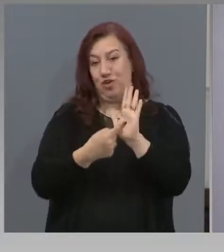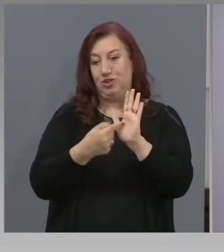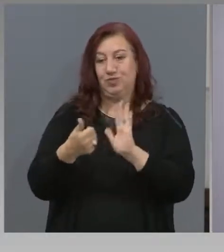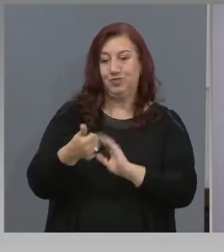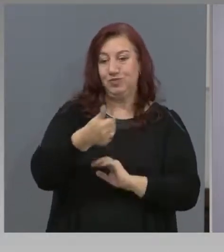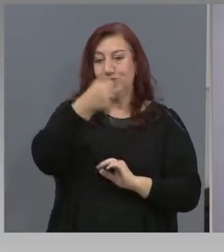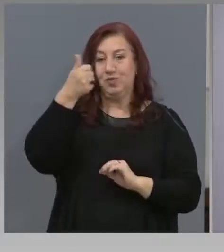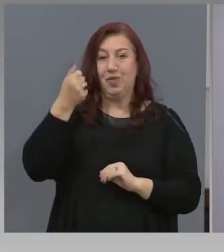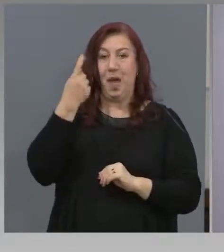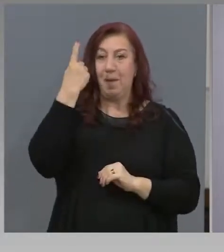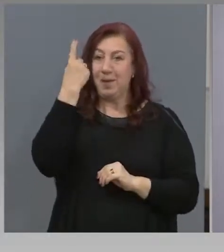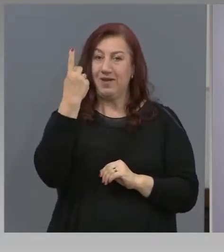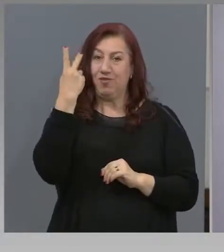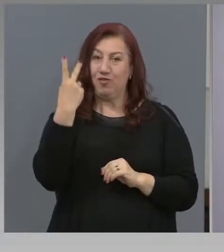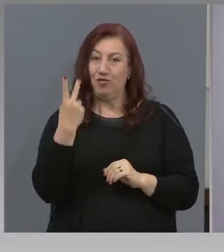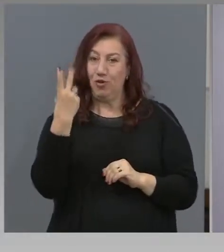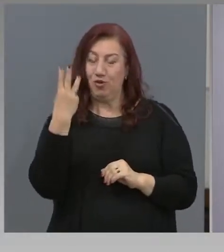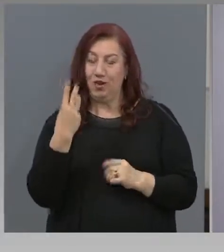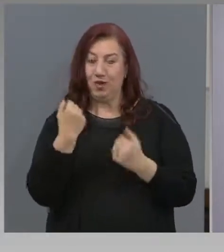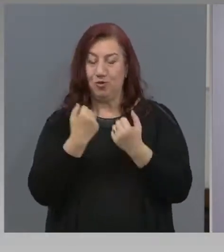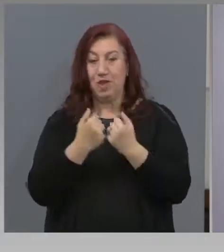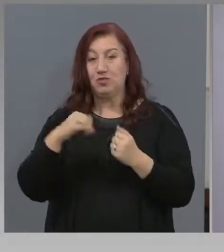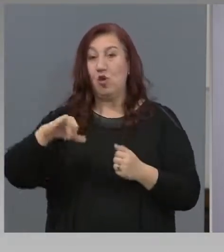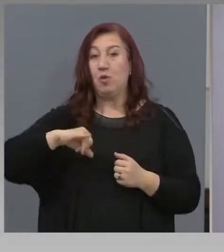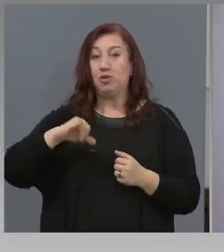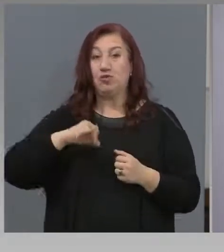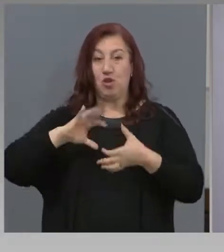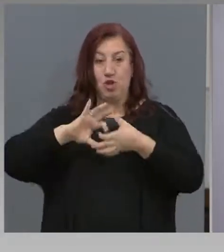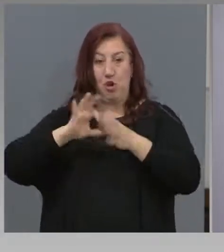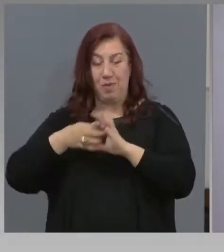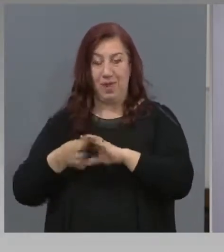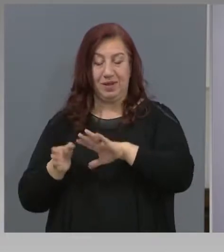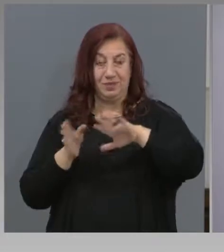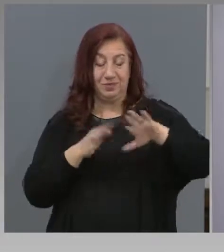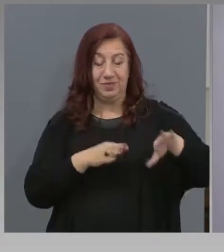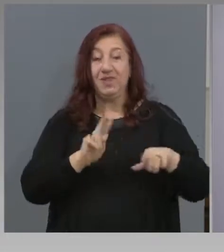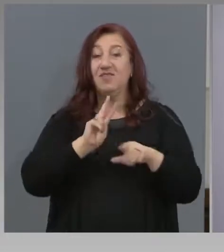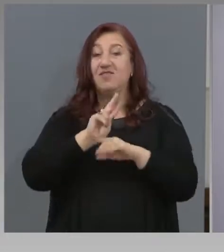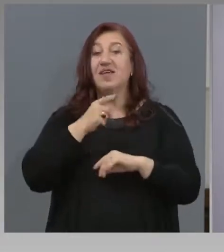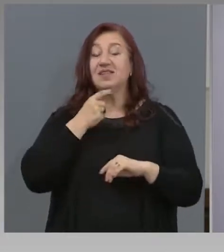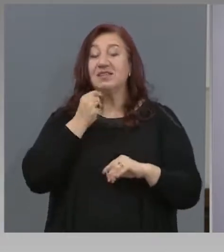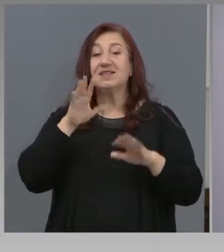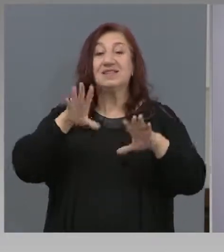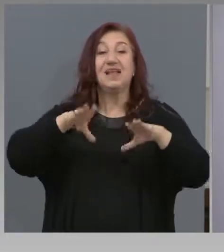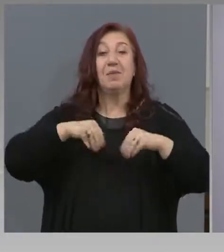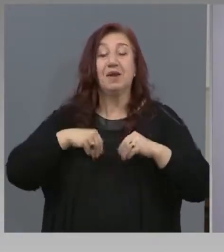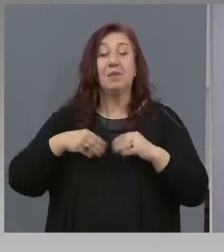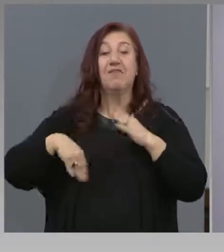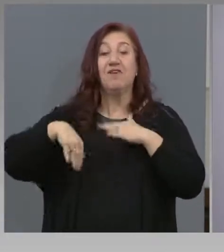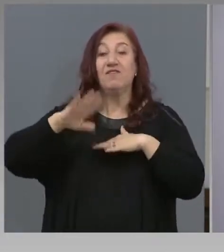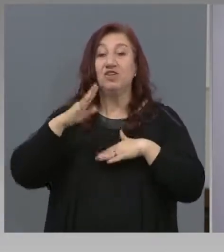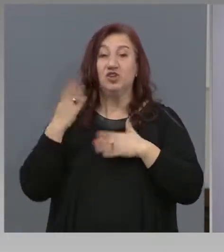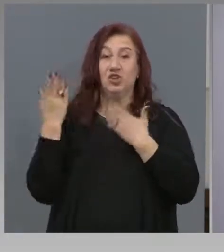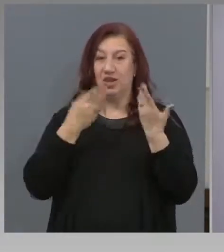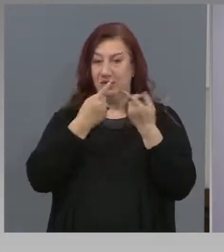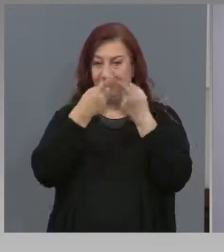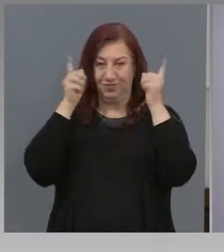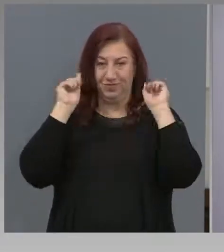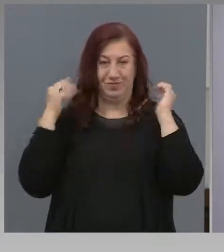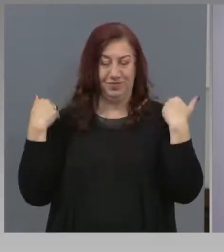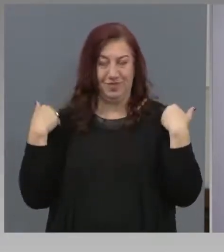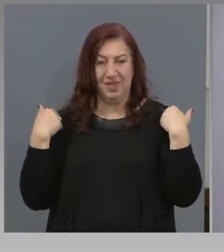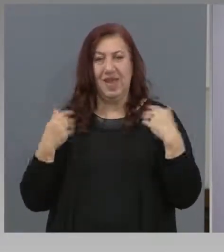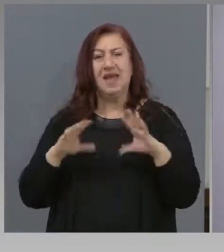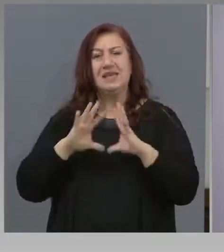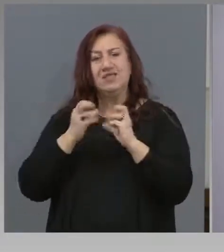олимпиади, за учениците в 12-ти клас, за прием във висшите училища, за всички останали класове, за стипендии на